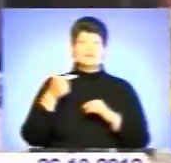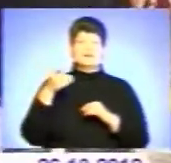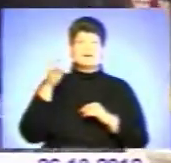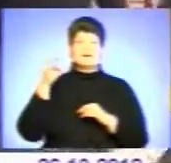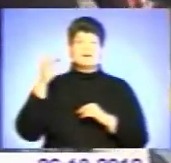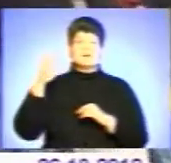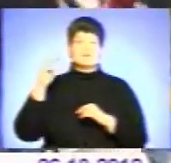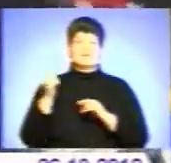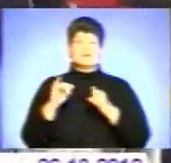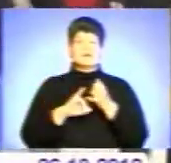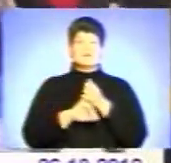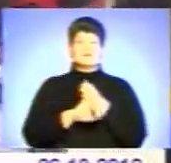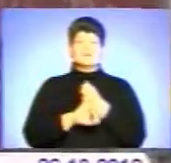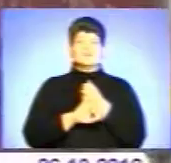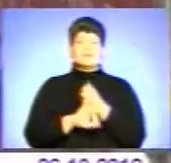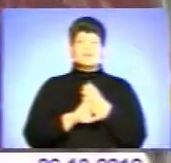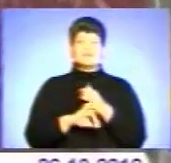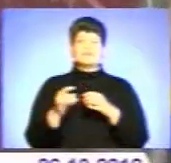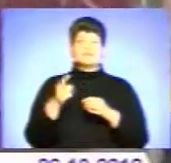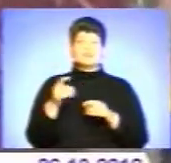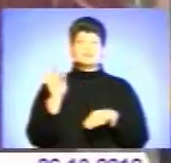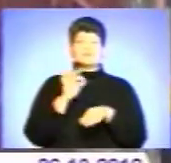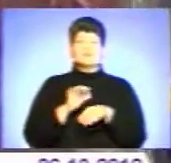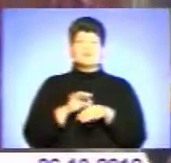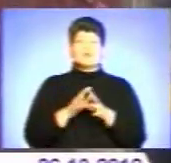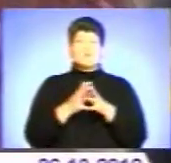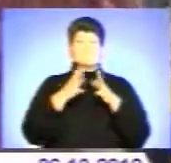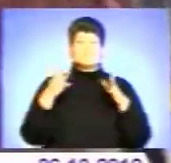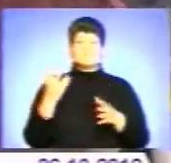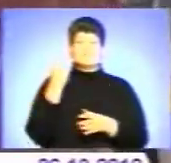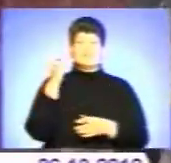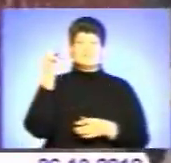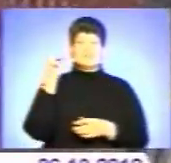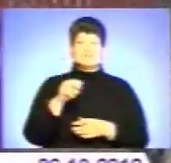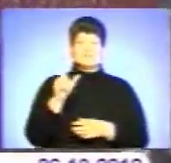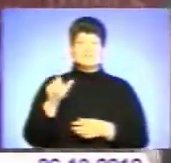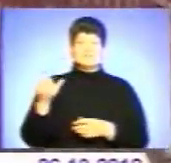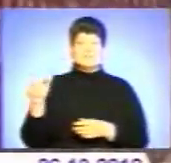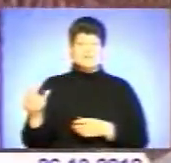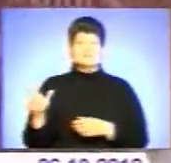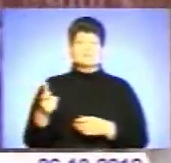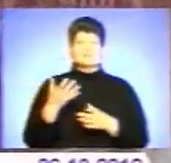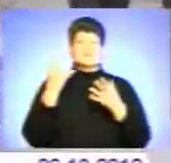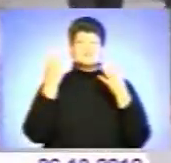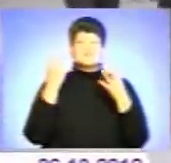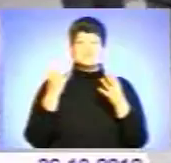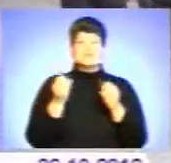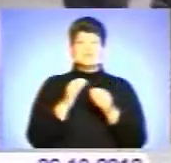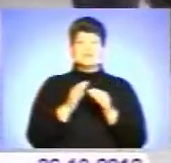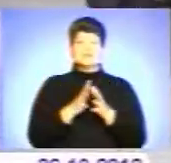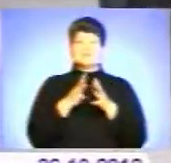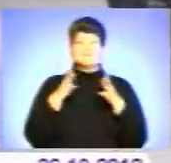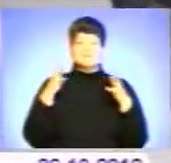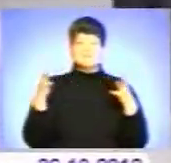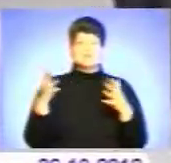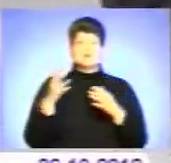респіраторні вірусні інфекції на Тернопільщині захворіло трохи більше двох тисяч людей. Епідемічний поріг ще не перевищила жодна область